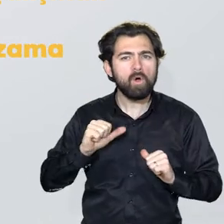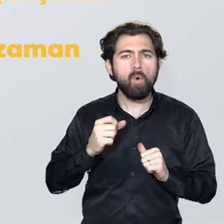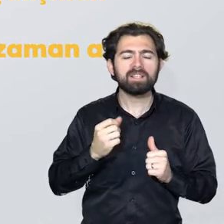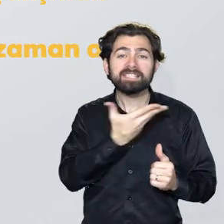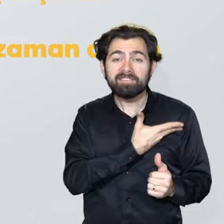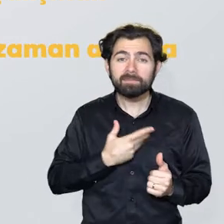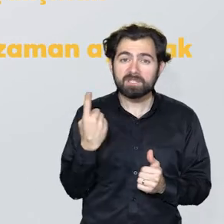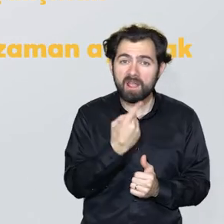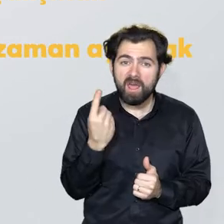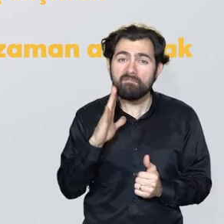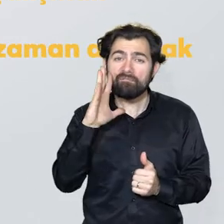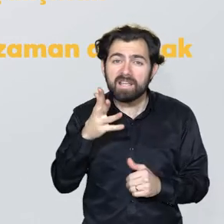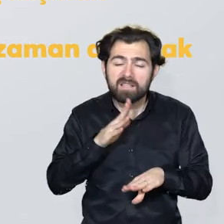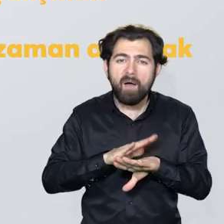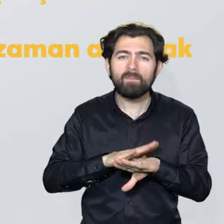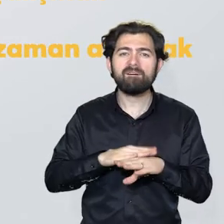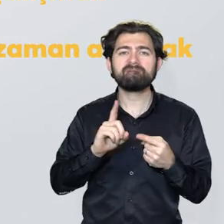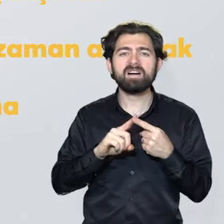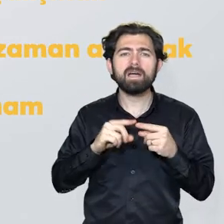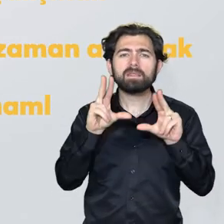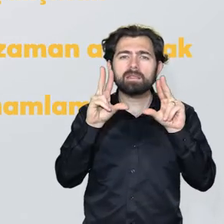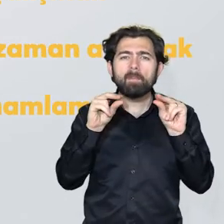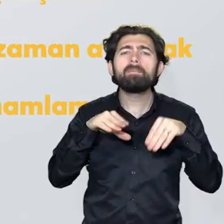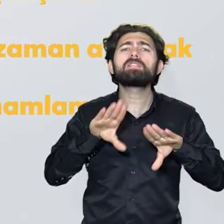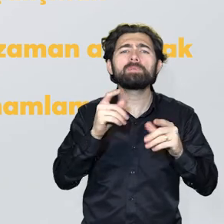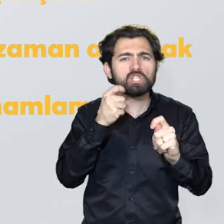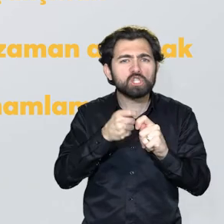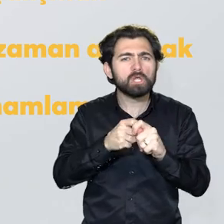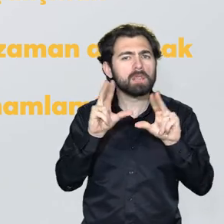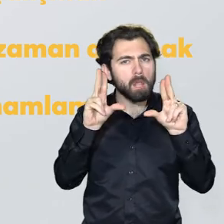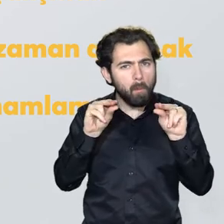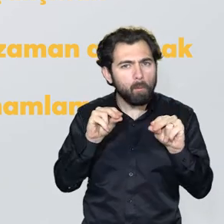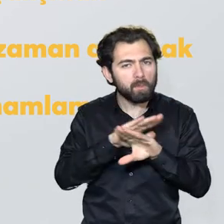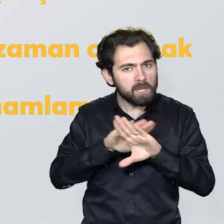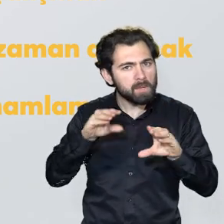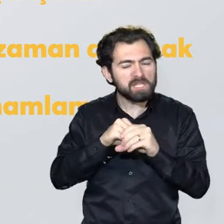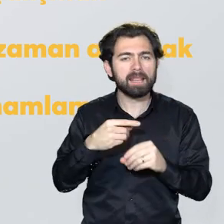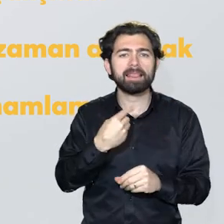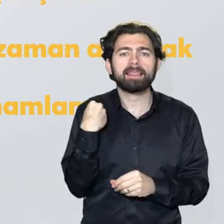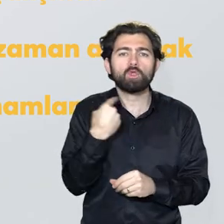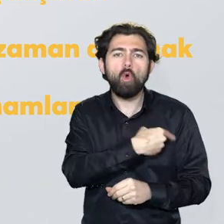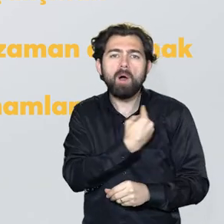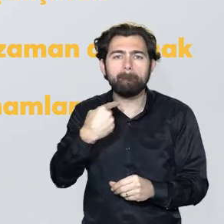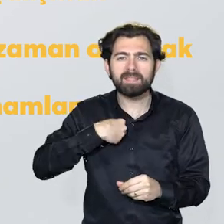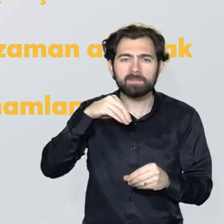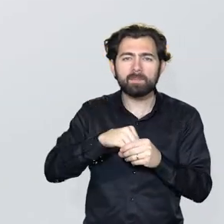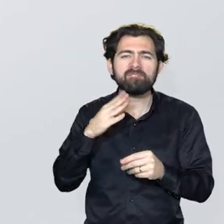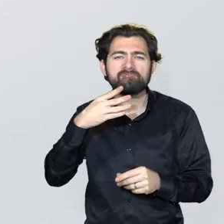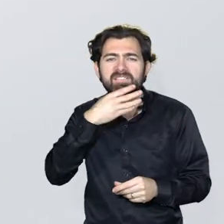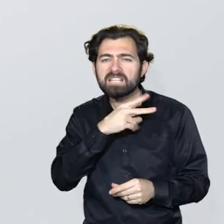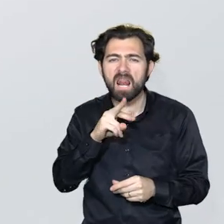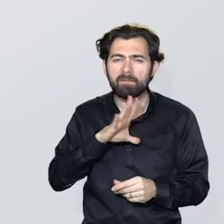fazla zaman geçirmek ve tamamlayamadığımız işleri tamamlamak için yeni normal aslında bir fırsat sürecidir den.